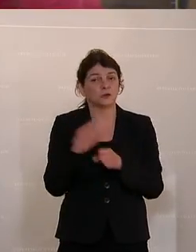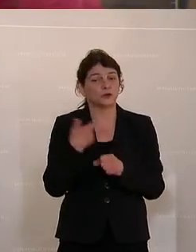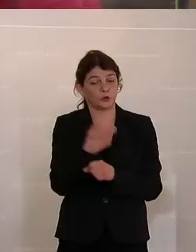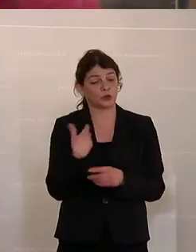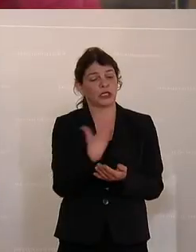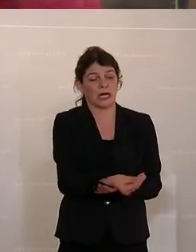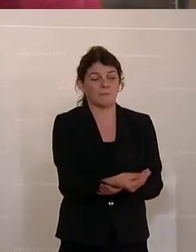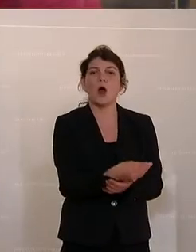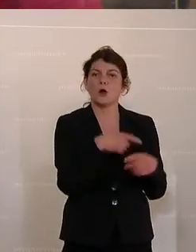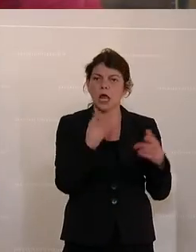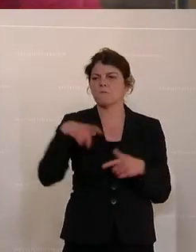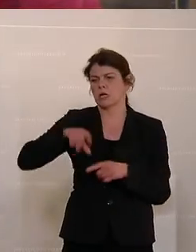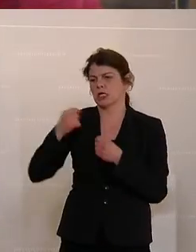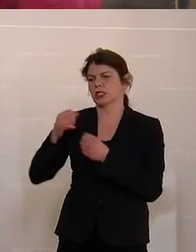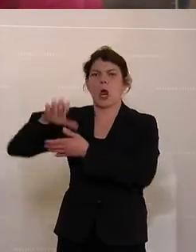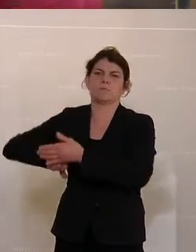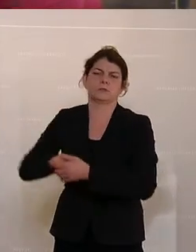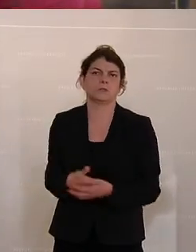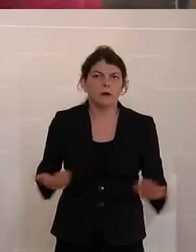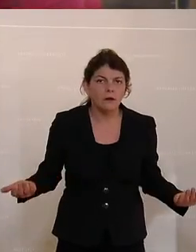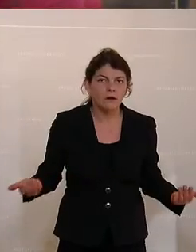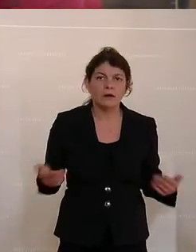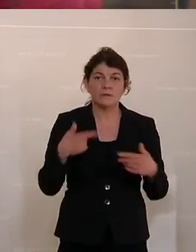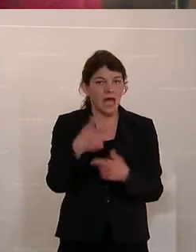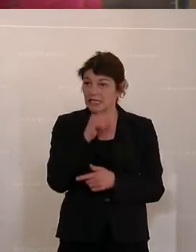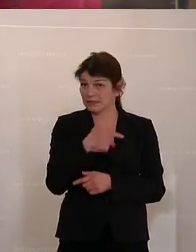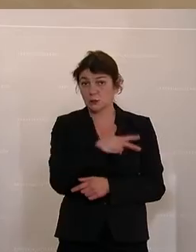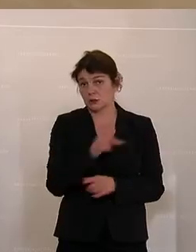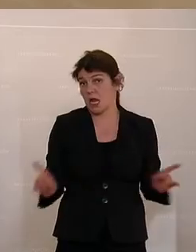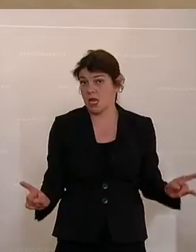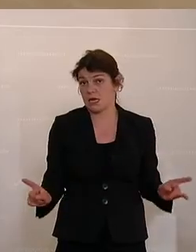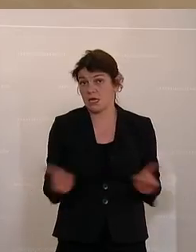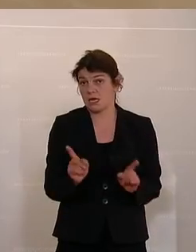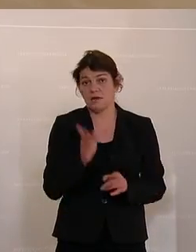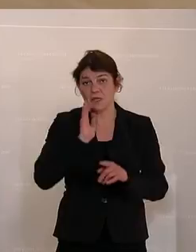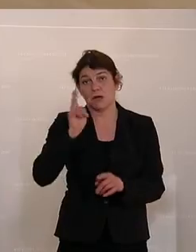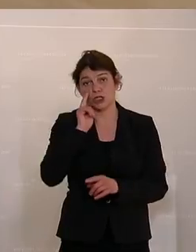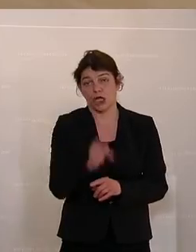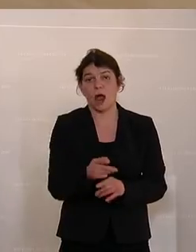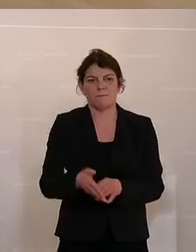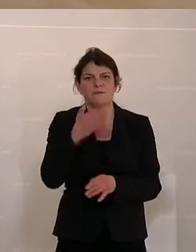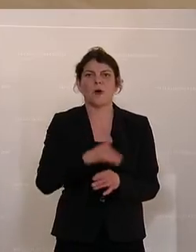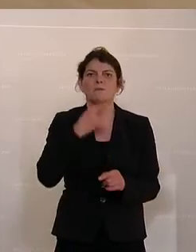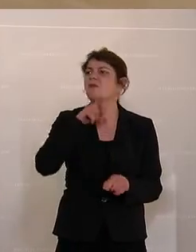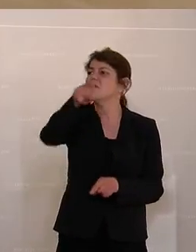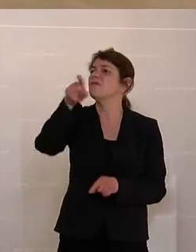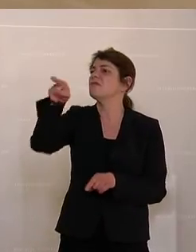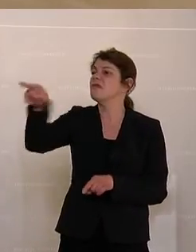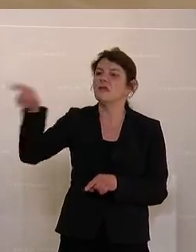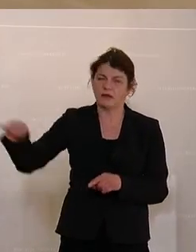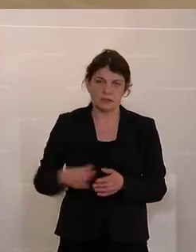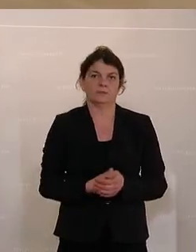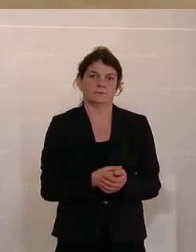sage, das rechne ich dir bei der Mindestsicherung an? Das ist nicht sozial. Schaut sich das bitte an, bevor es ihr mit dem Finger irgendwo hinzeigt.